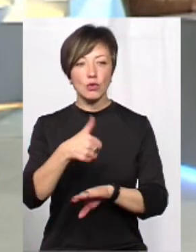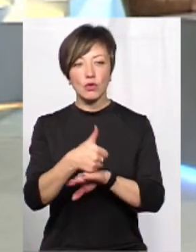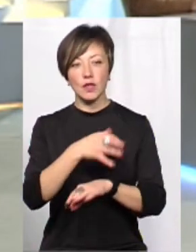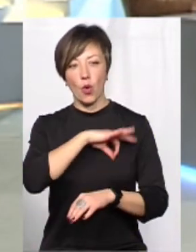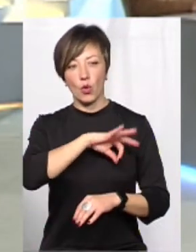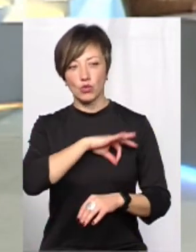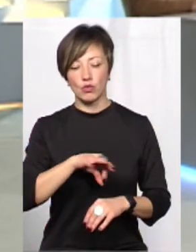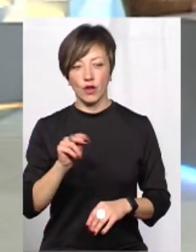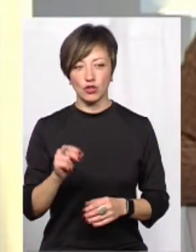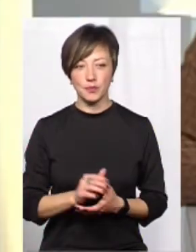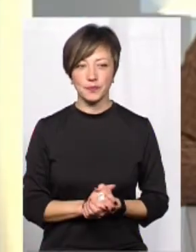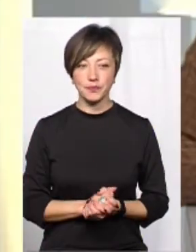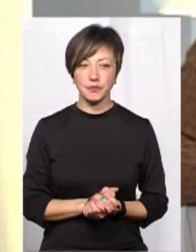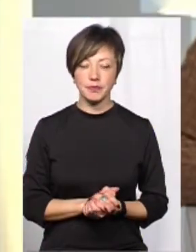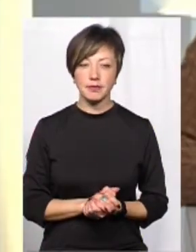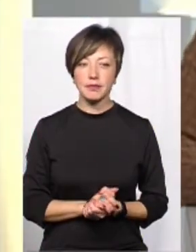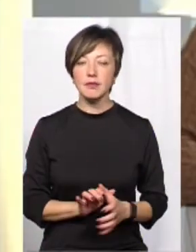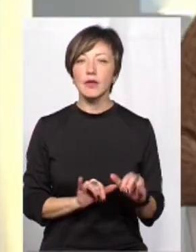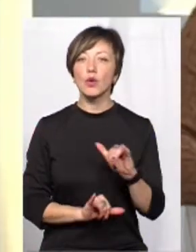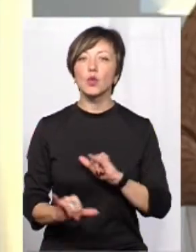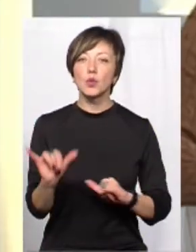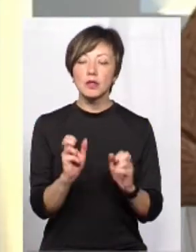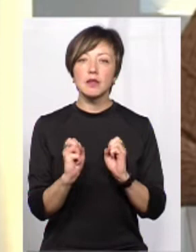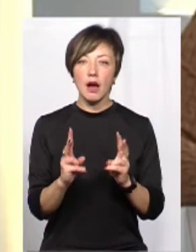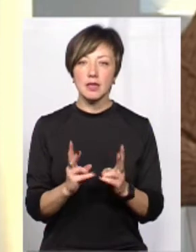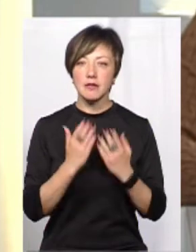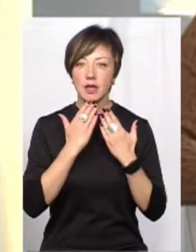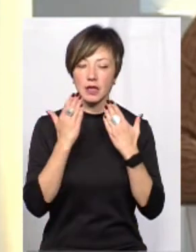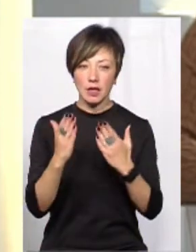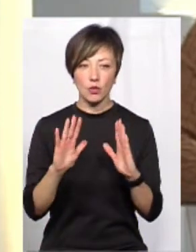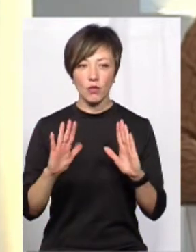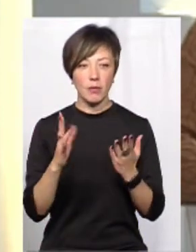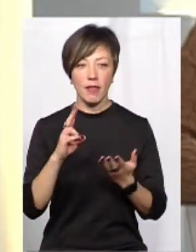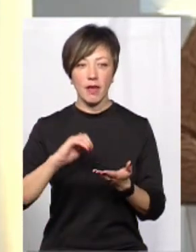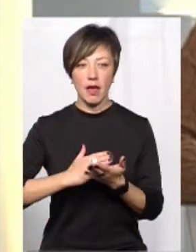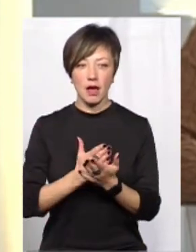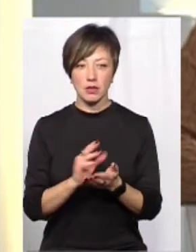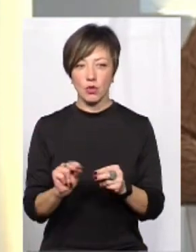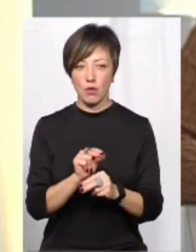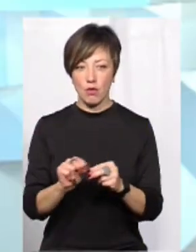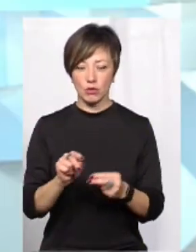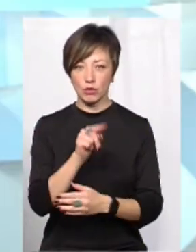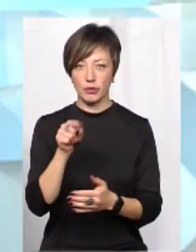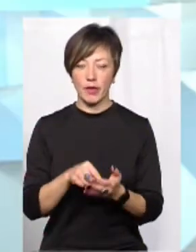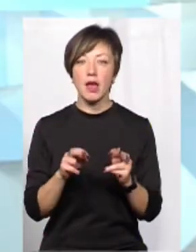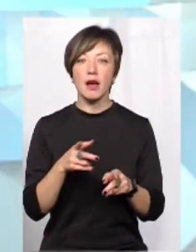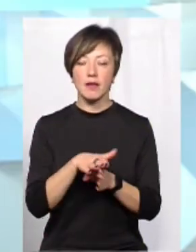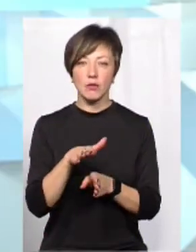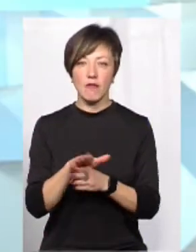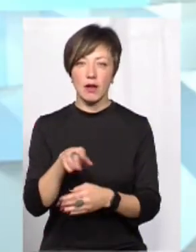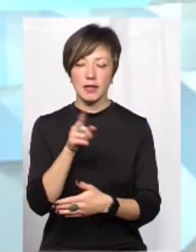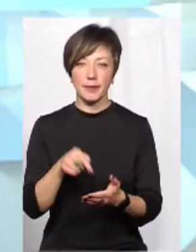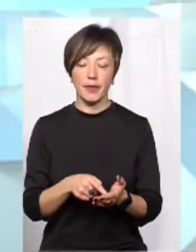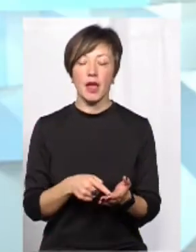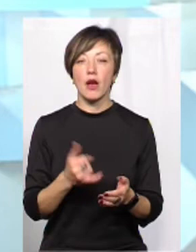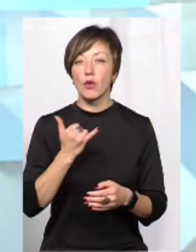користувач. Куди, як звертатися у випадку неякісного ремонту? Як це відбувається? Яким